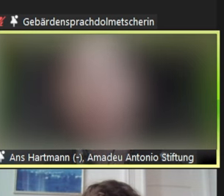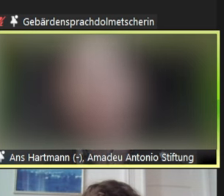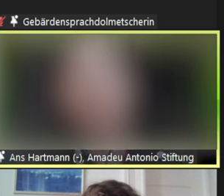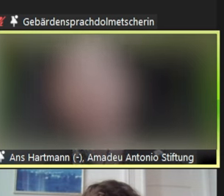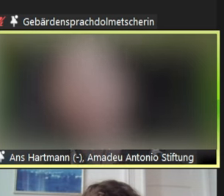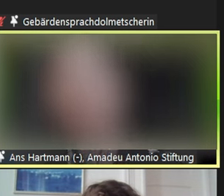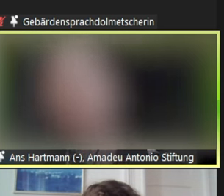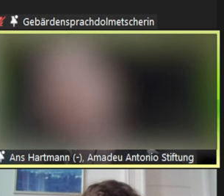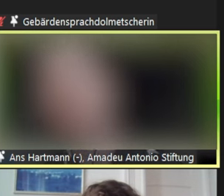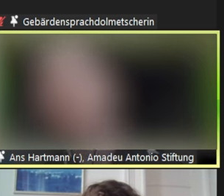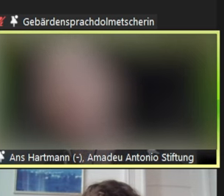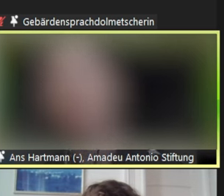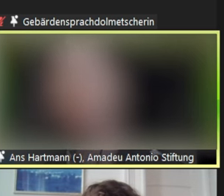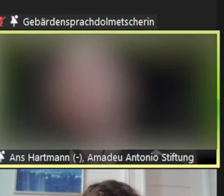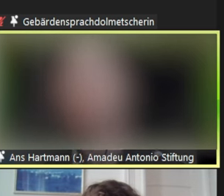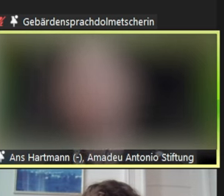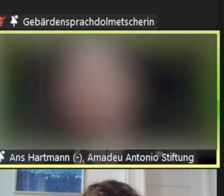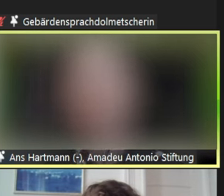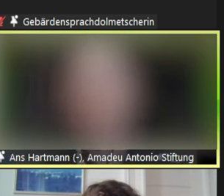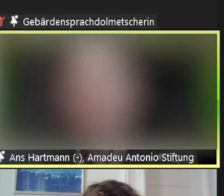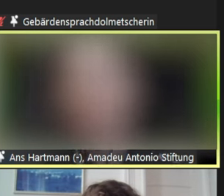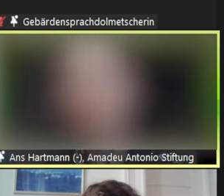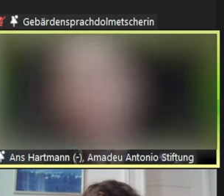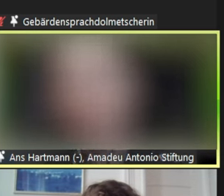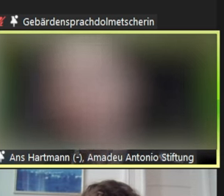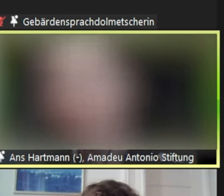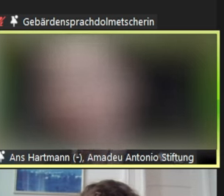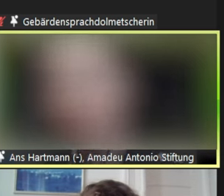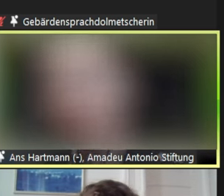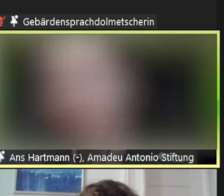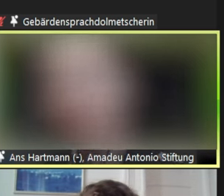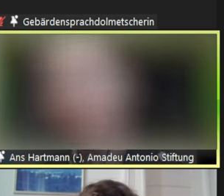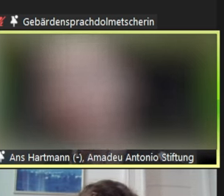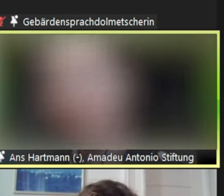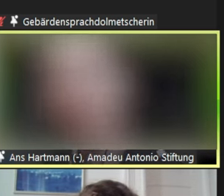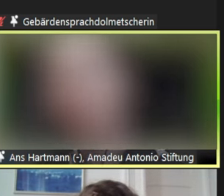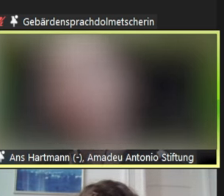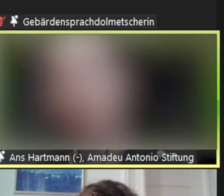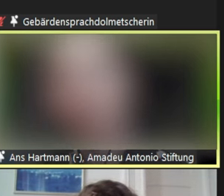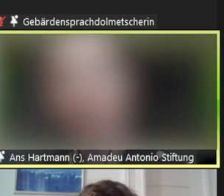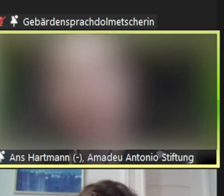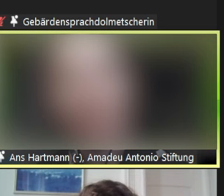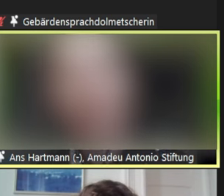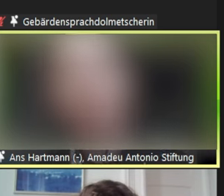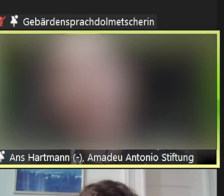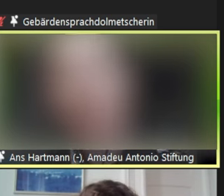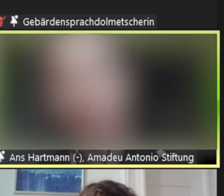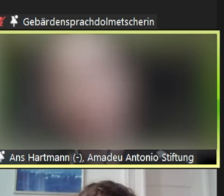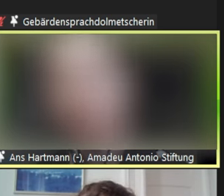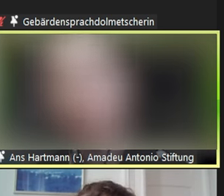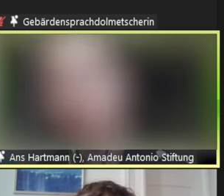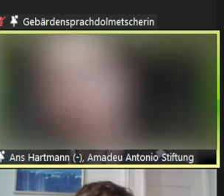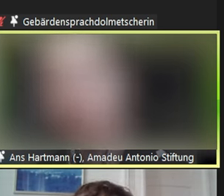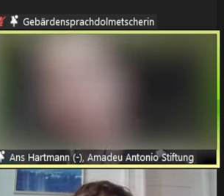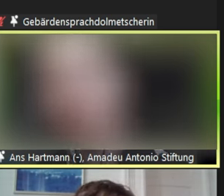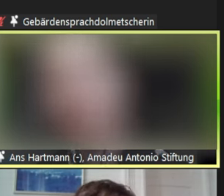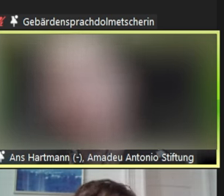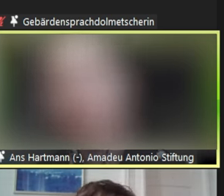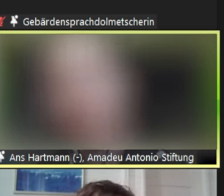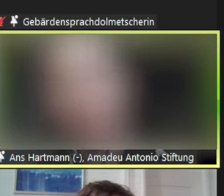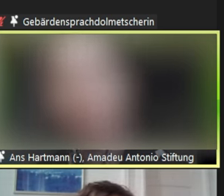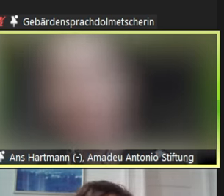da wird sich auch nochmal ein bisschen damit auseinandergesetzt, dass es nicht ausreicht, dass einfach eine Meinung zu geschlechtergerechter Sprache zum Beispiel